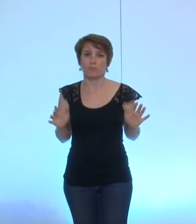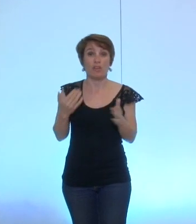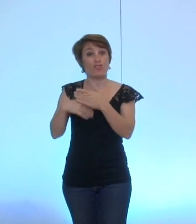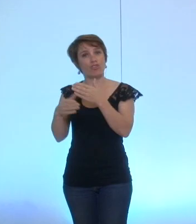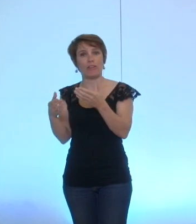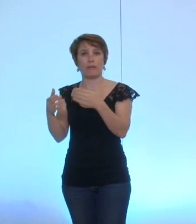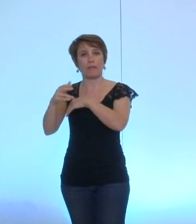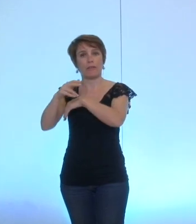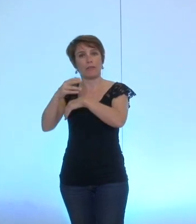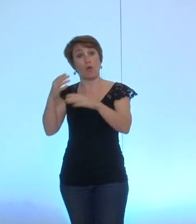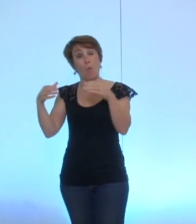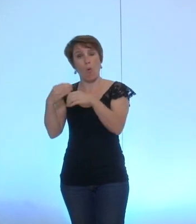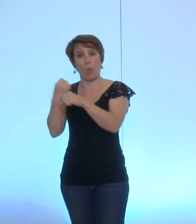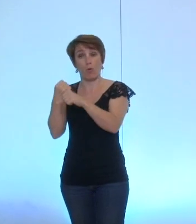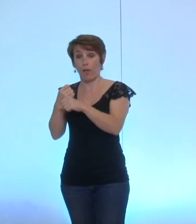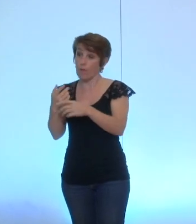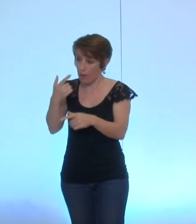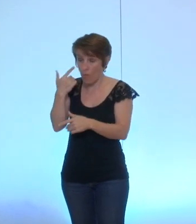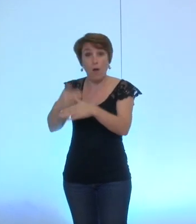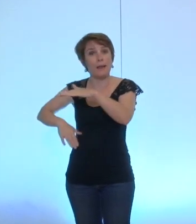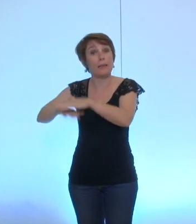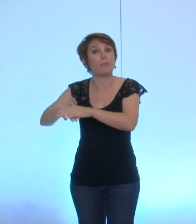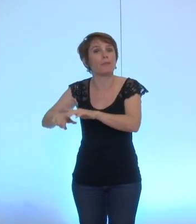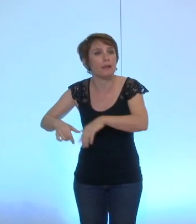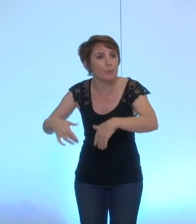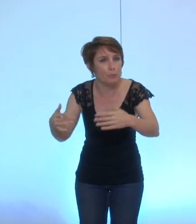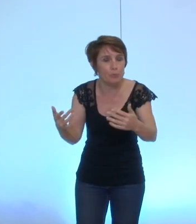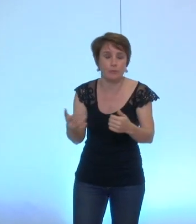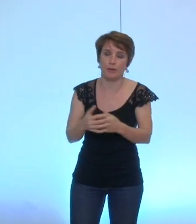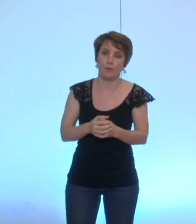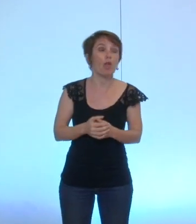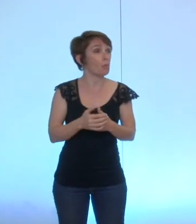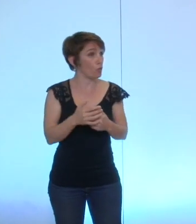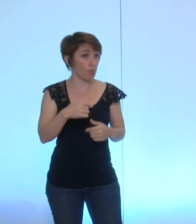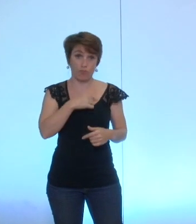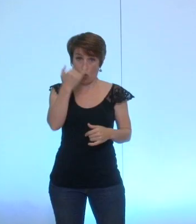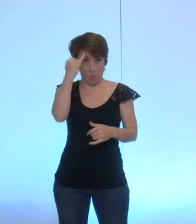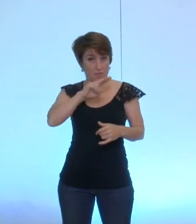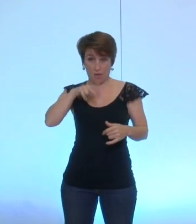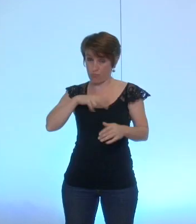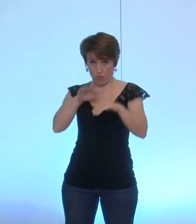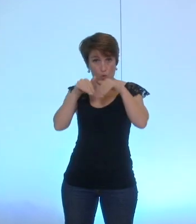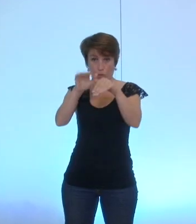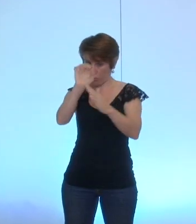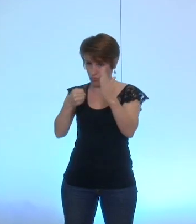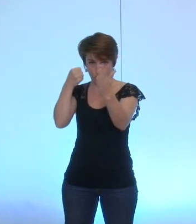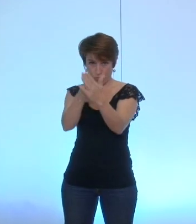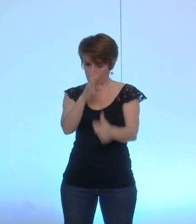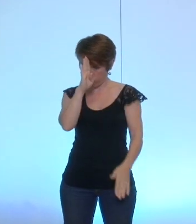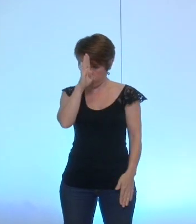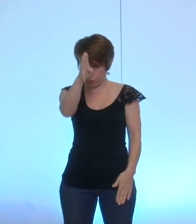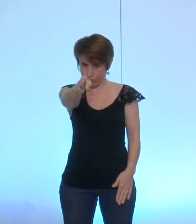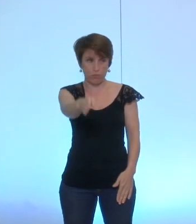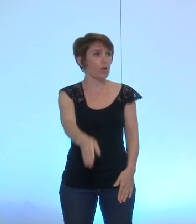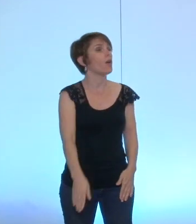cas c'est la position que nous avions exprimé et que nous continuons à exprimer je vous fais grâce de la fin de la lettre